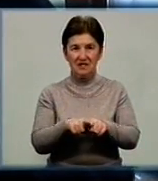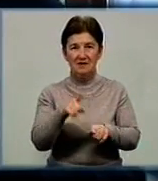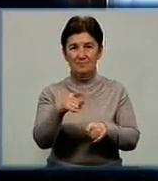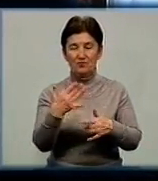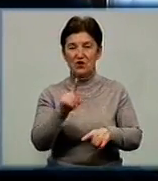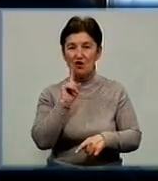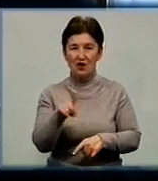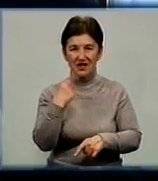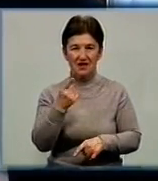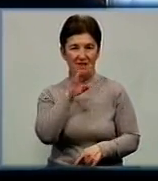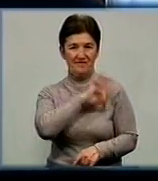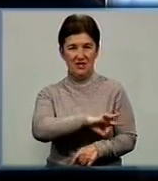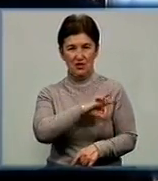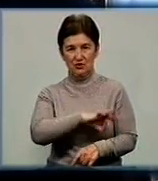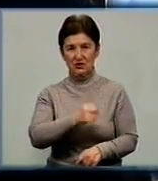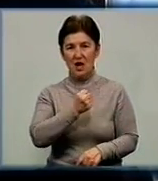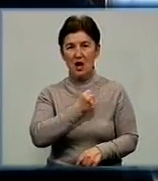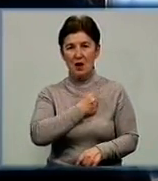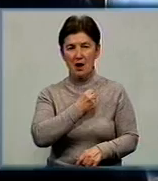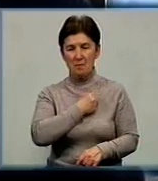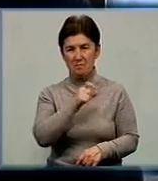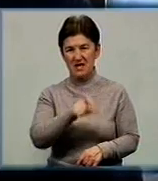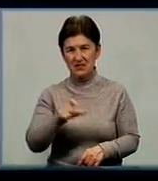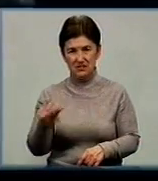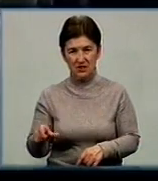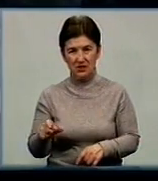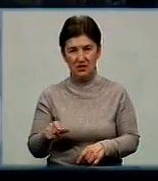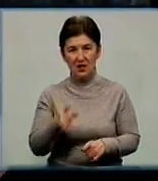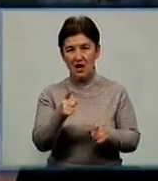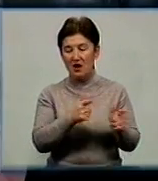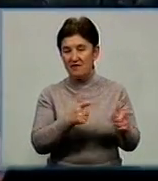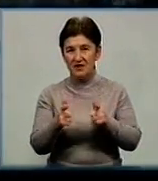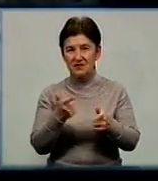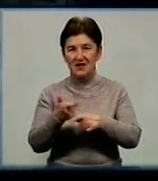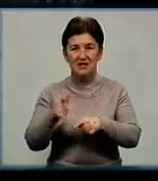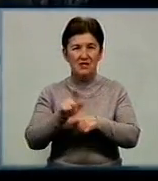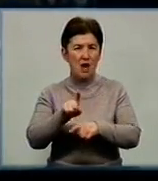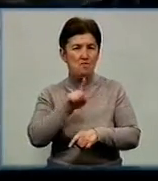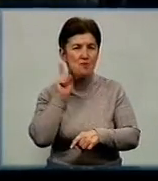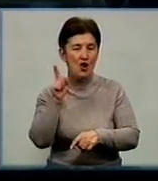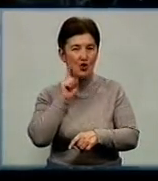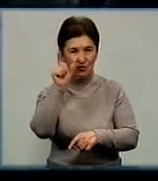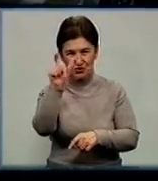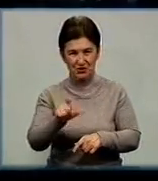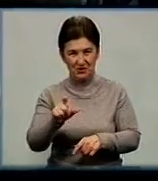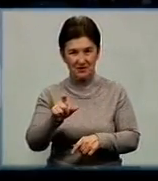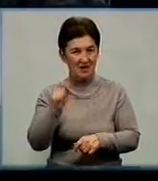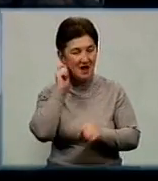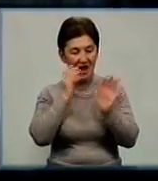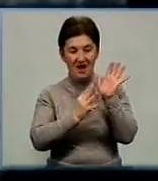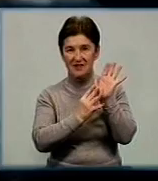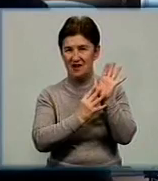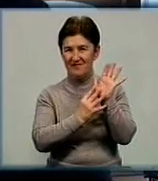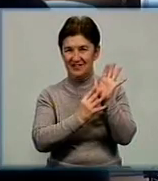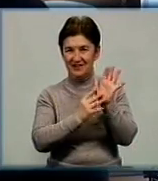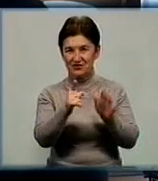рік використовують українські бійці у війні на Сході. Виготовив цю модель наймолодший моделіст станцій юних техніків, 9-річний